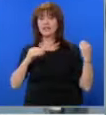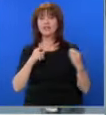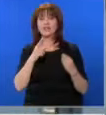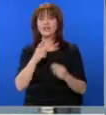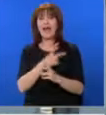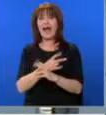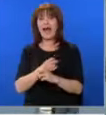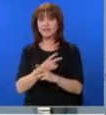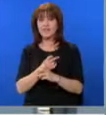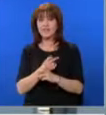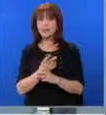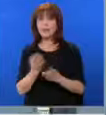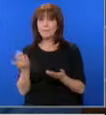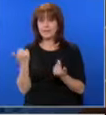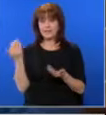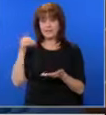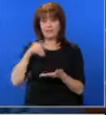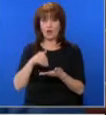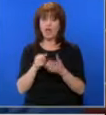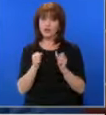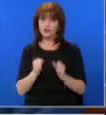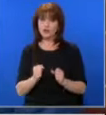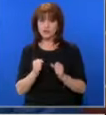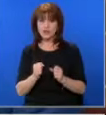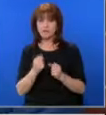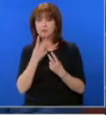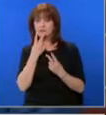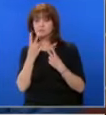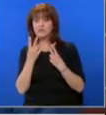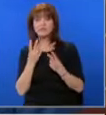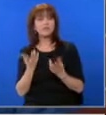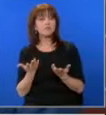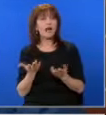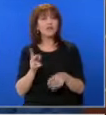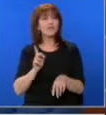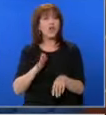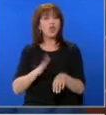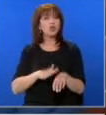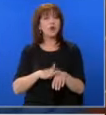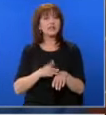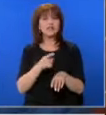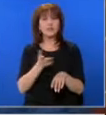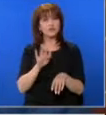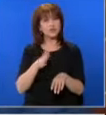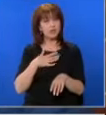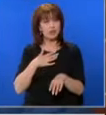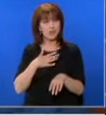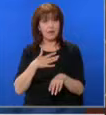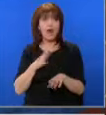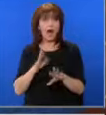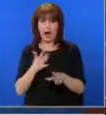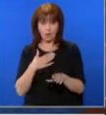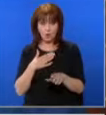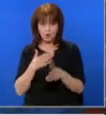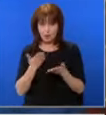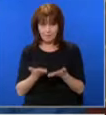идването на австрийски ми и чари у нас. Да изчакаме да видим какви доказателства ДАНС и КПКОМПи ще извадят. Ако има какъвто и да